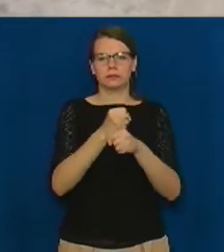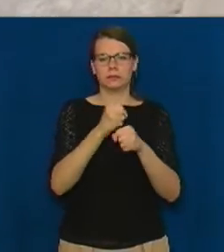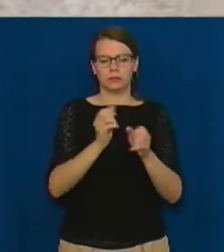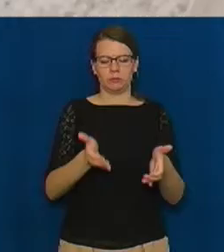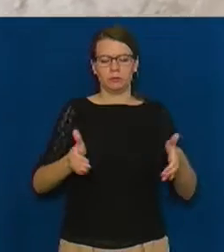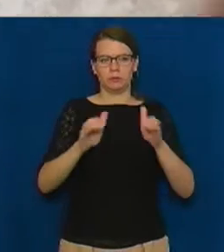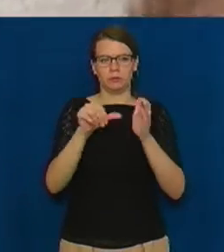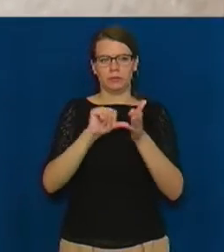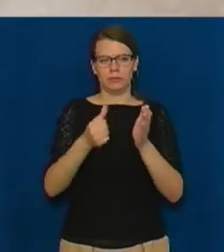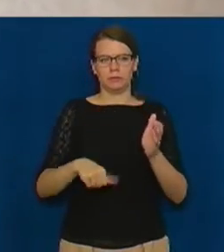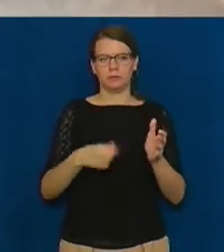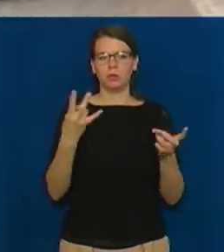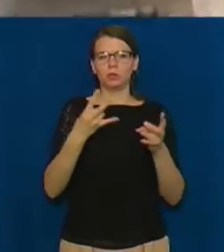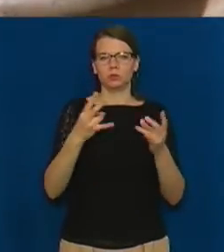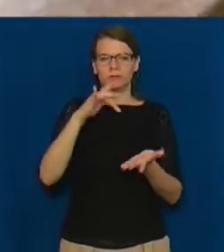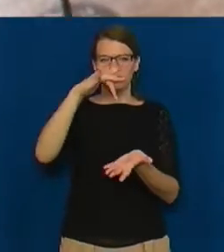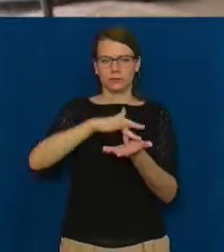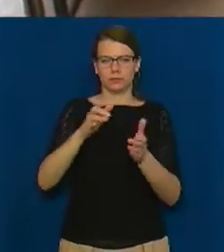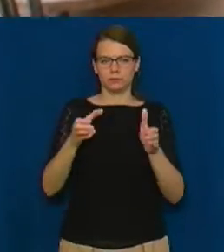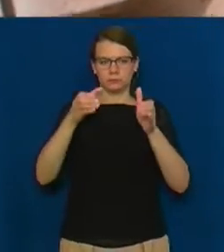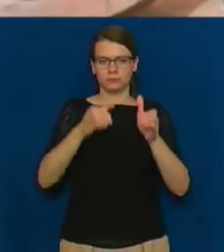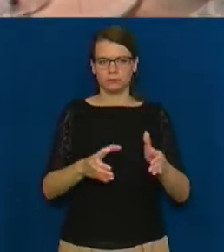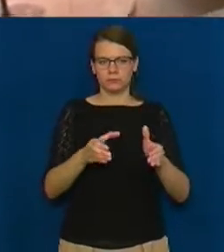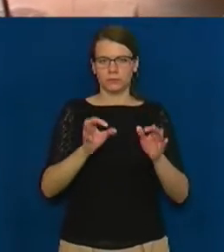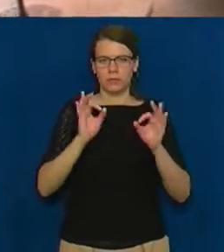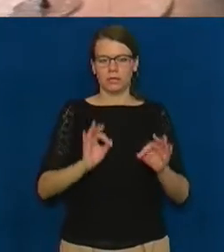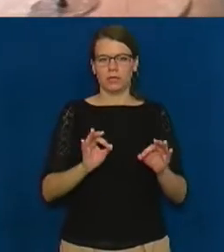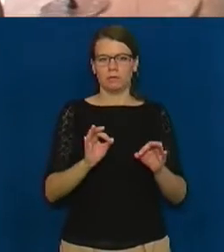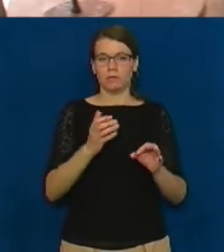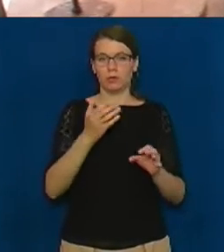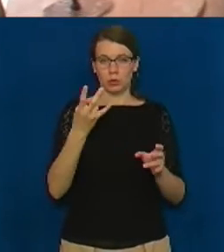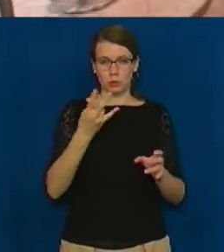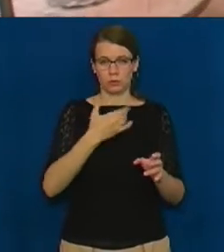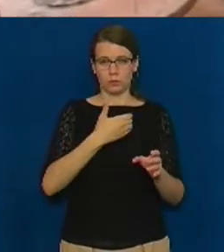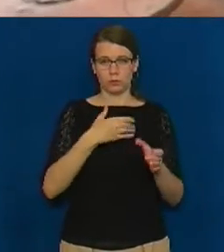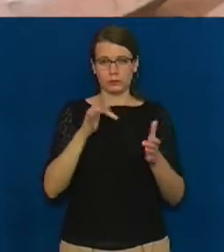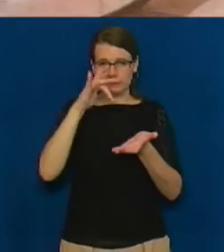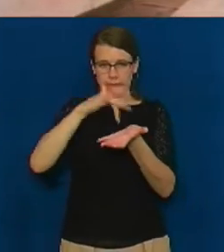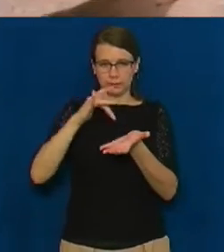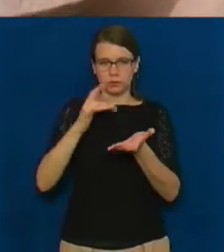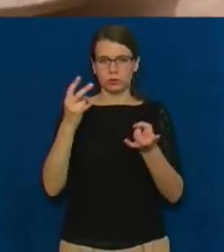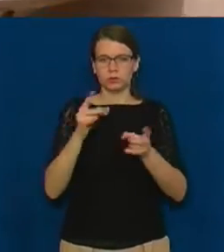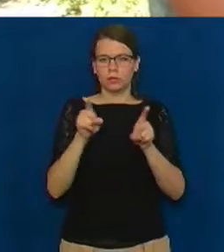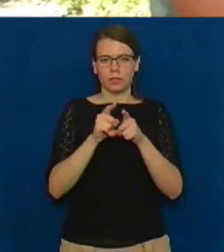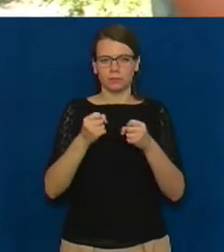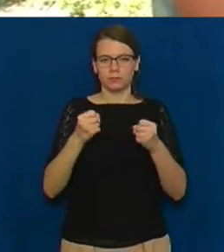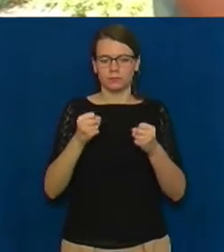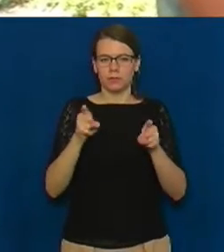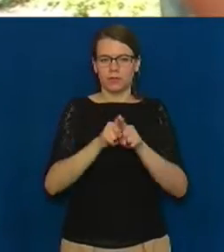поставити на центр. Для того, щоб поставити на центр, треба застигати, як та ящерка.